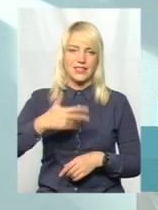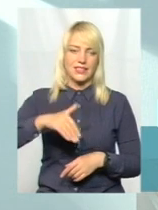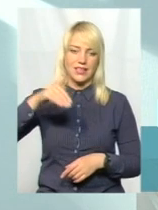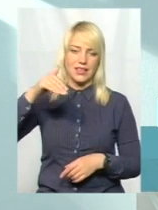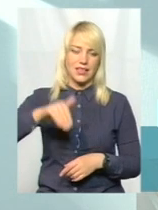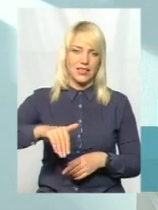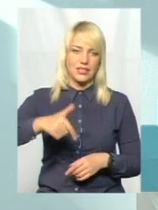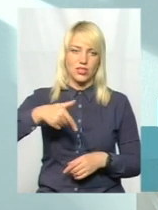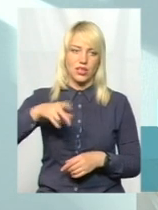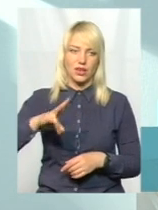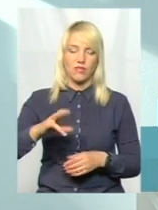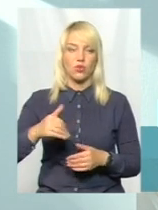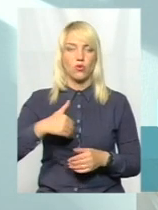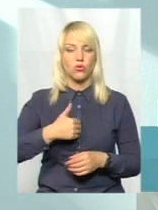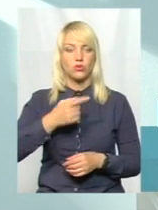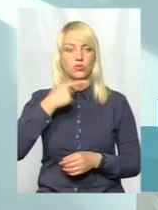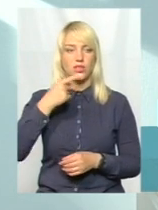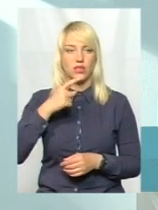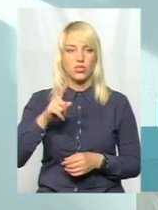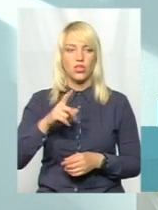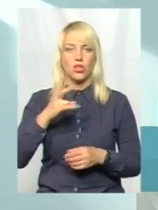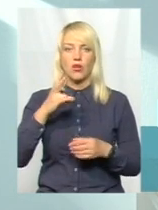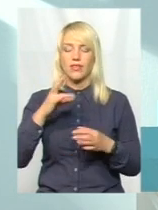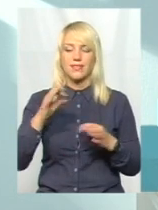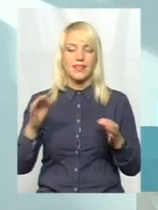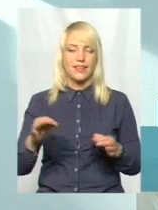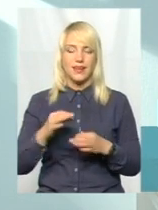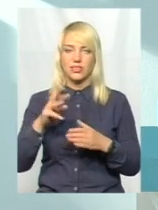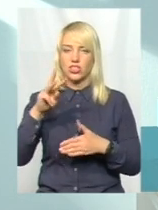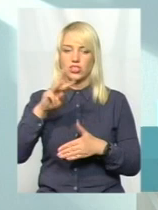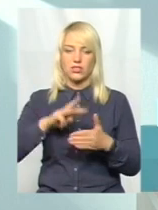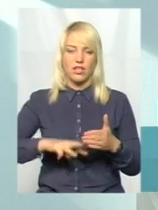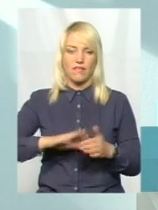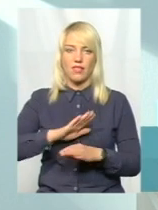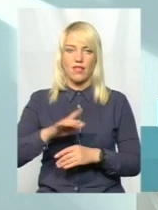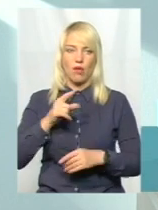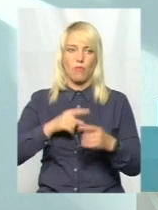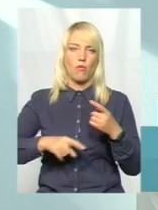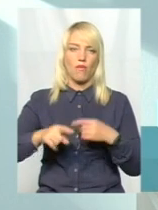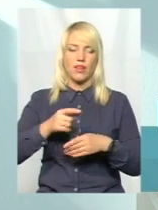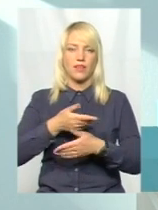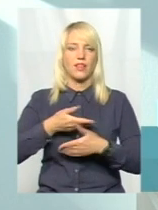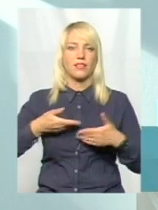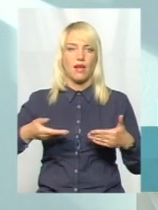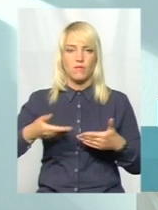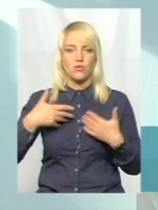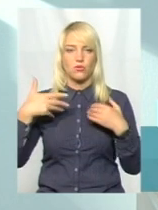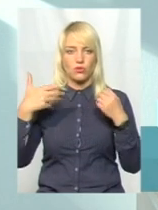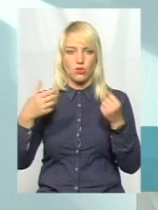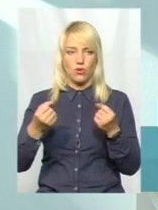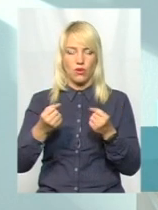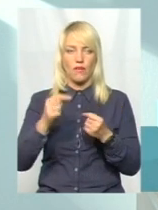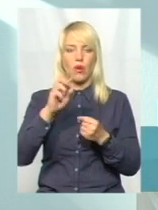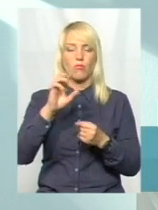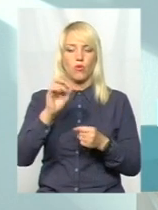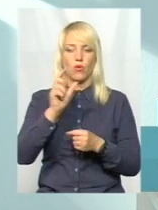Але хочу зазначити, що жодна сума штрафів не повертає нам здоров'я, так? Адже люди втрачають здоров